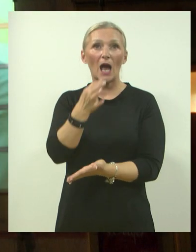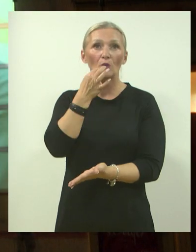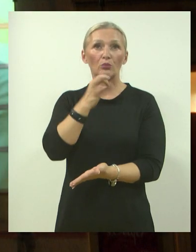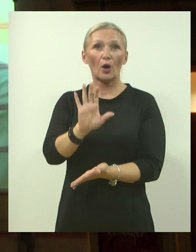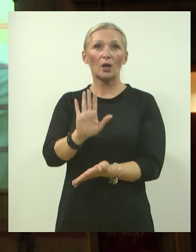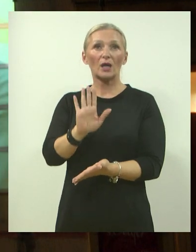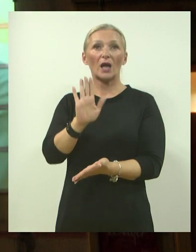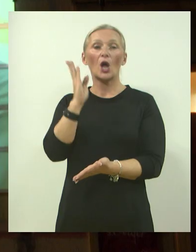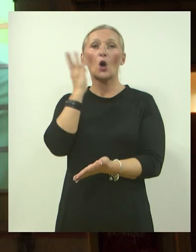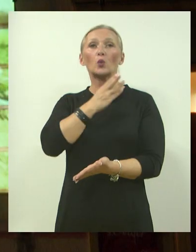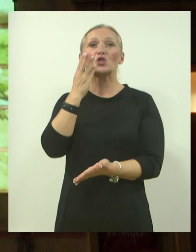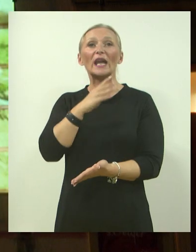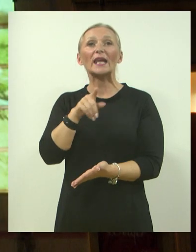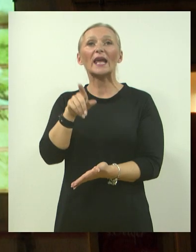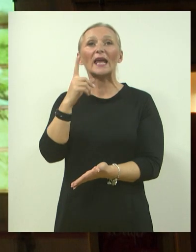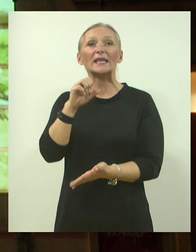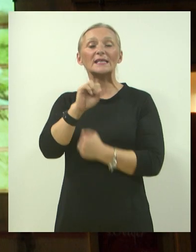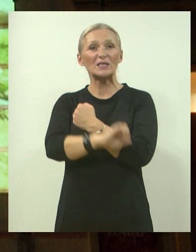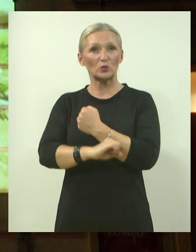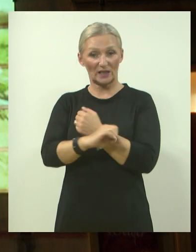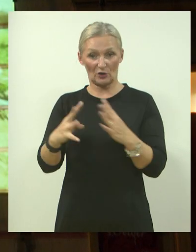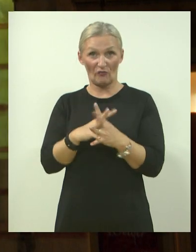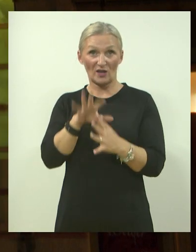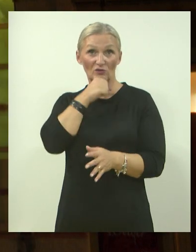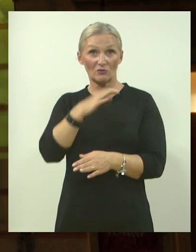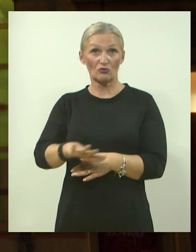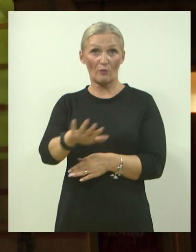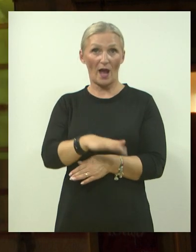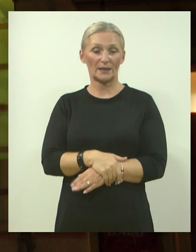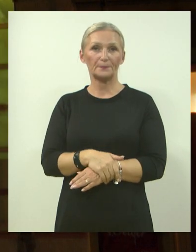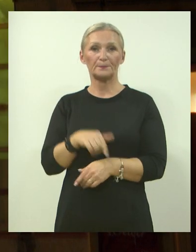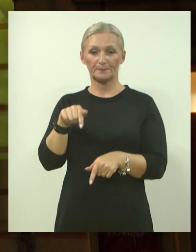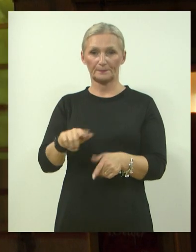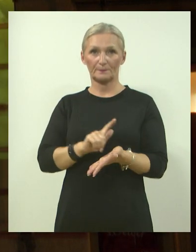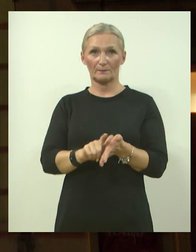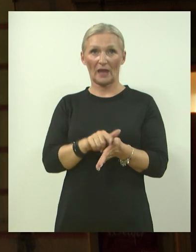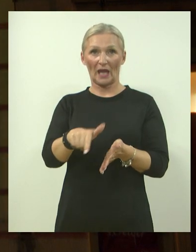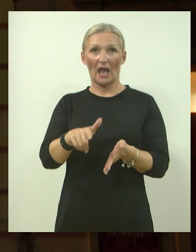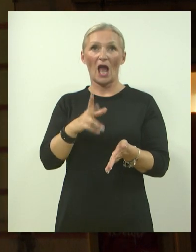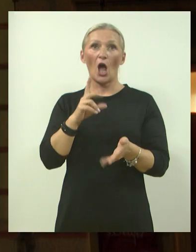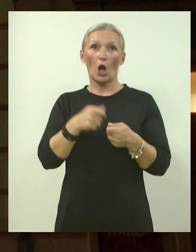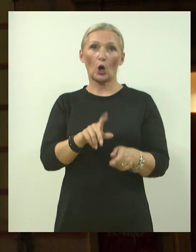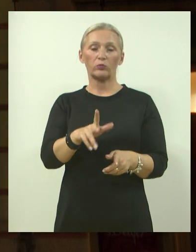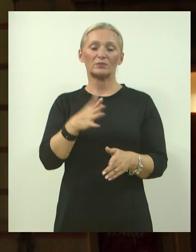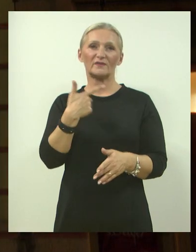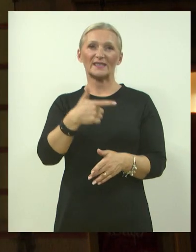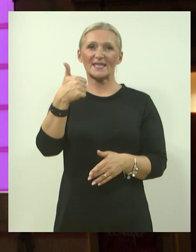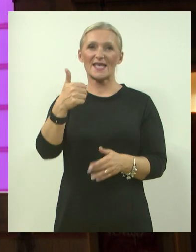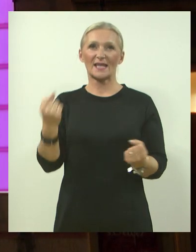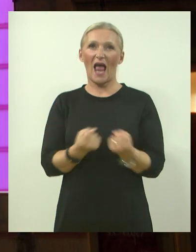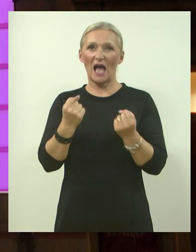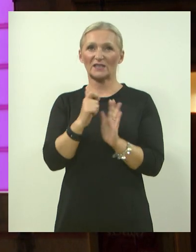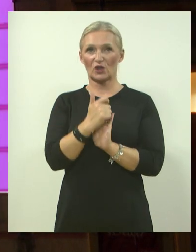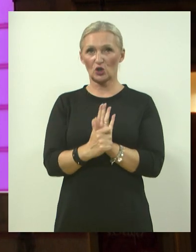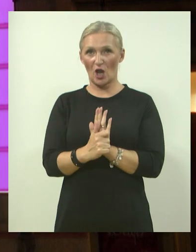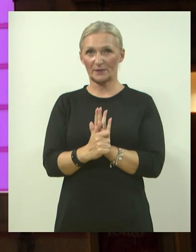džake, učenike i studente u Varaždinskoj Županiji. Trenutno u Rotari klubu Varaždin dijeluje 21 aktivan